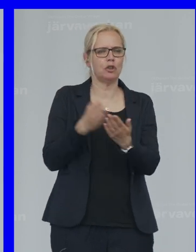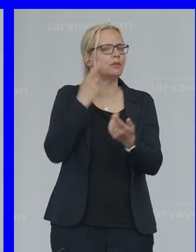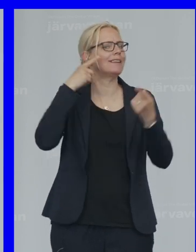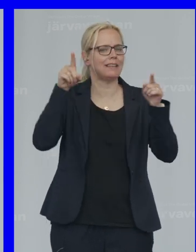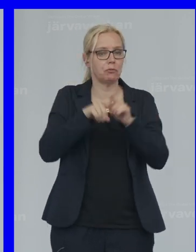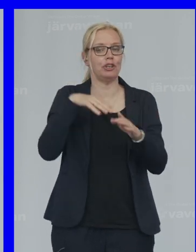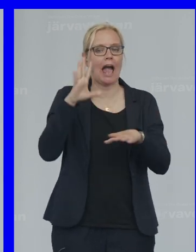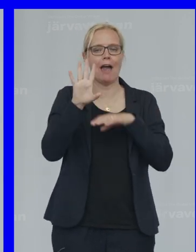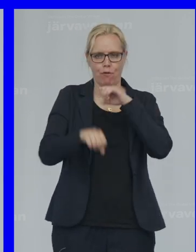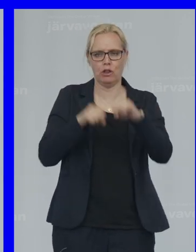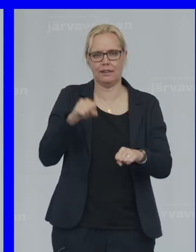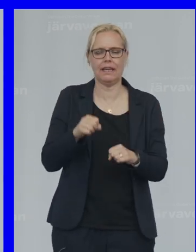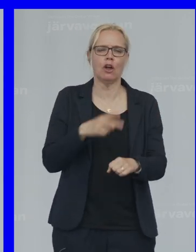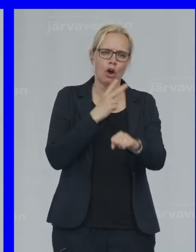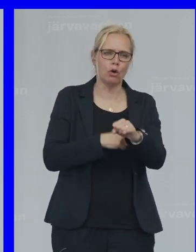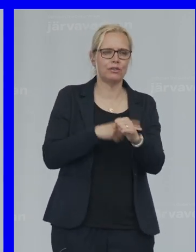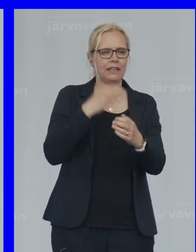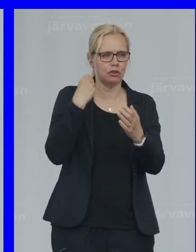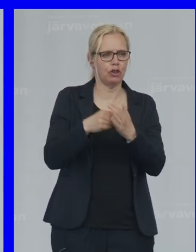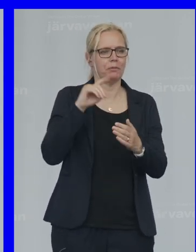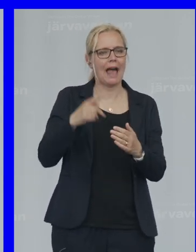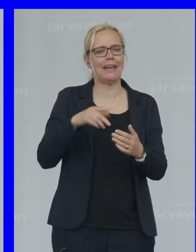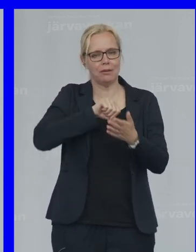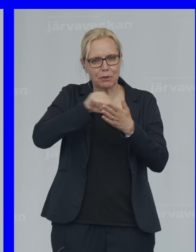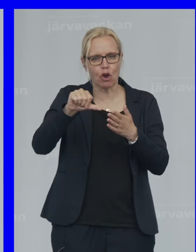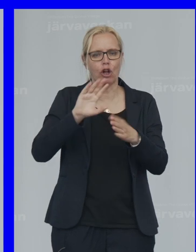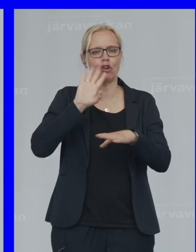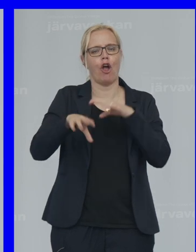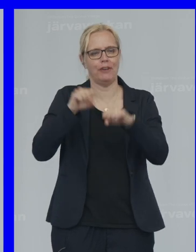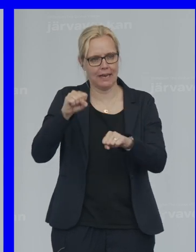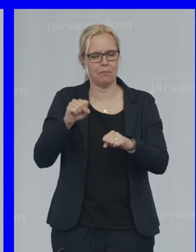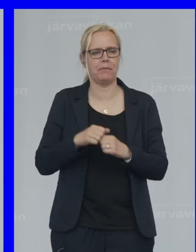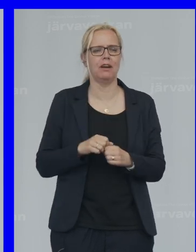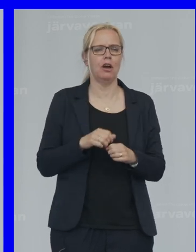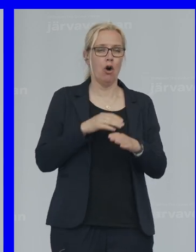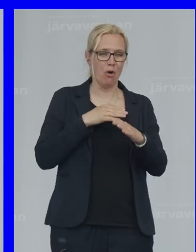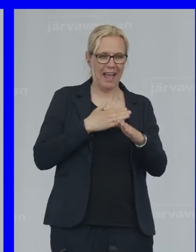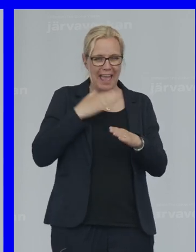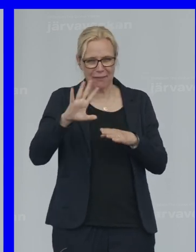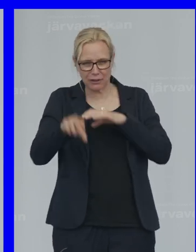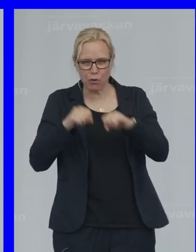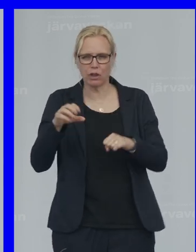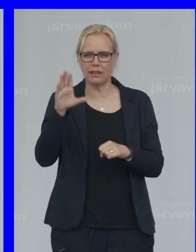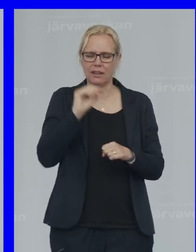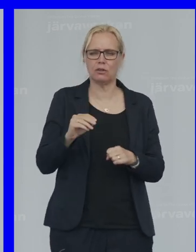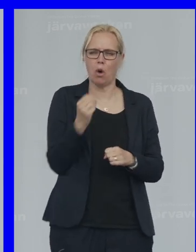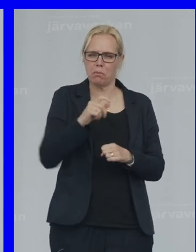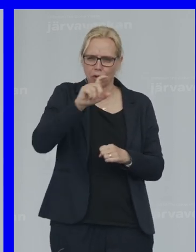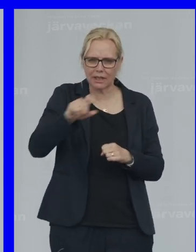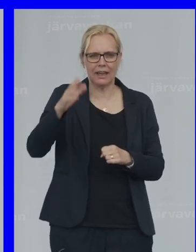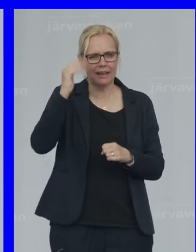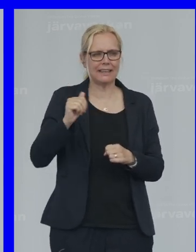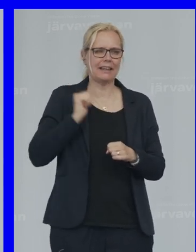Våldtäkt Och sexköp Är ett betalt Övergrepp Och eftervåldet Där förövare Kan använda En